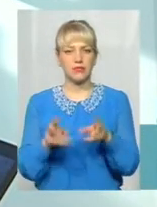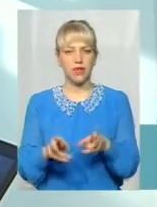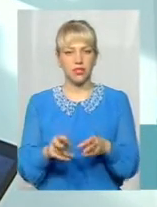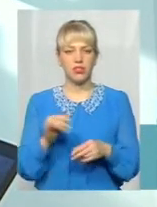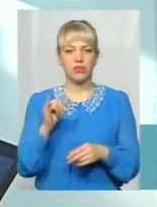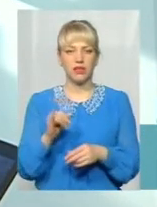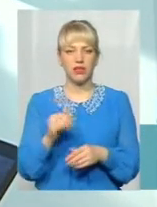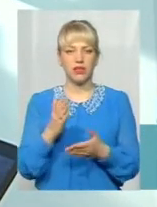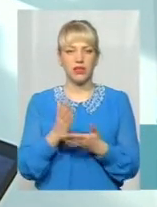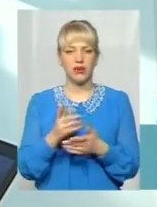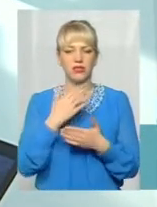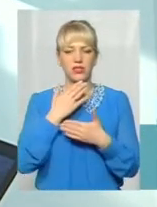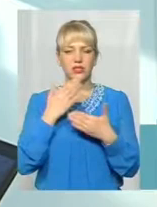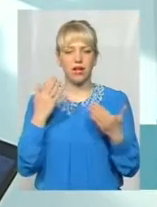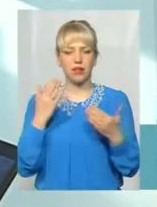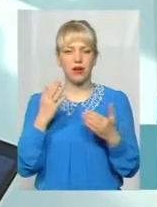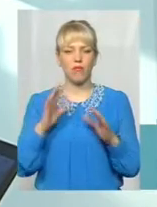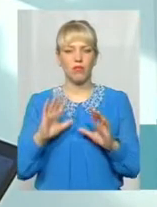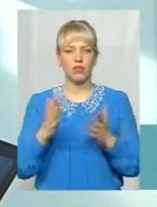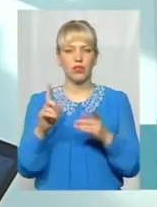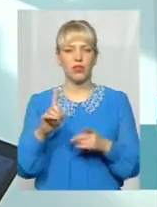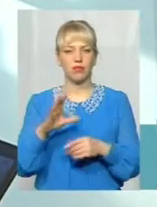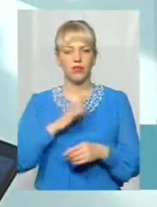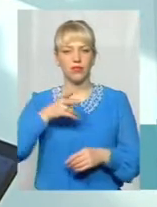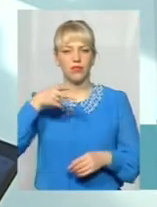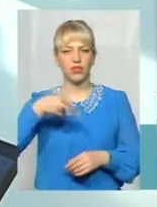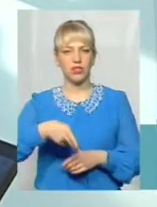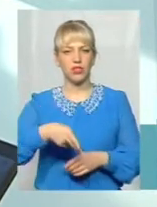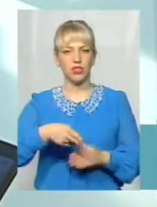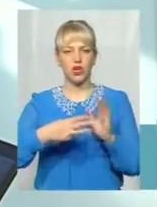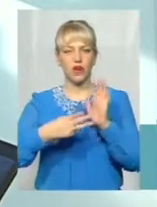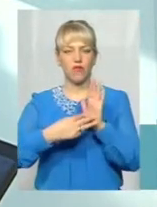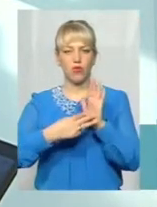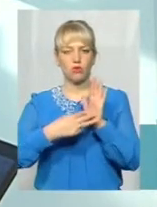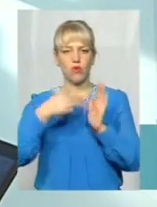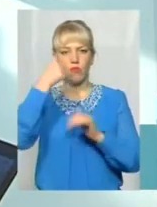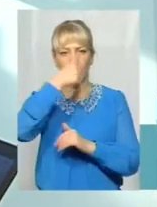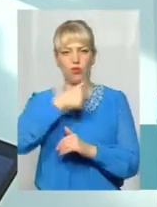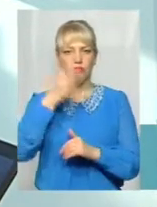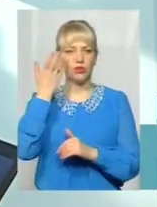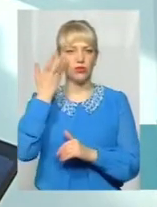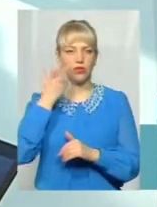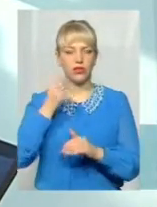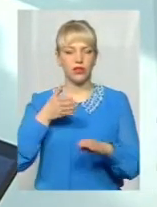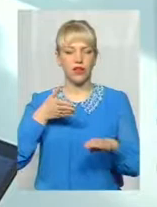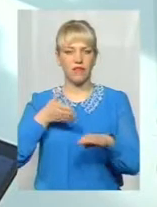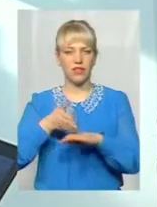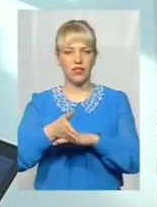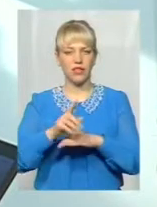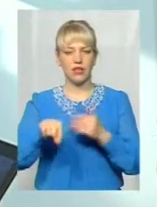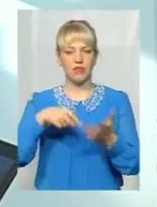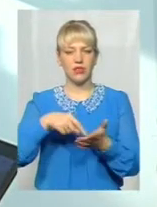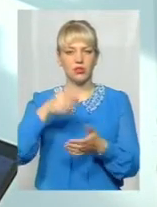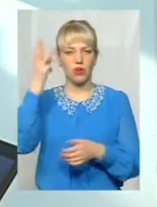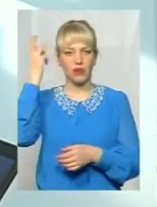така надзвичайна подія трапилася у 2008 році, коли на виїзді з міста Хмельницького в